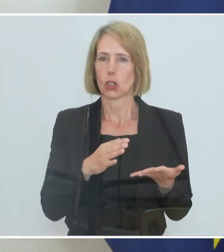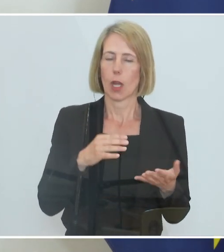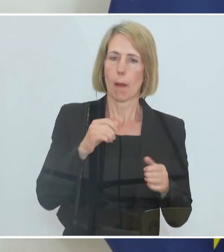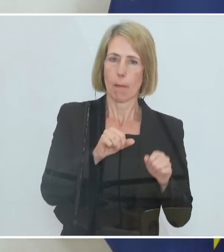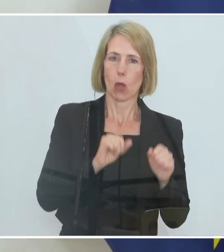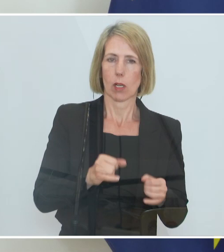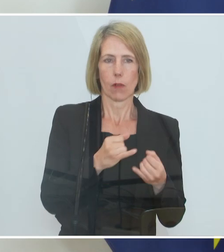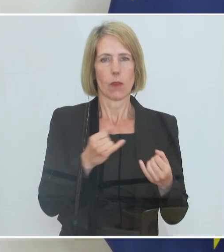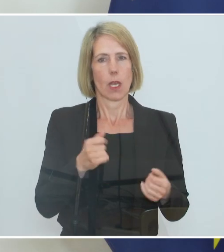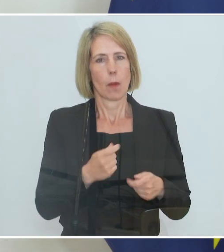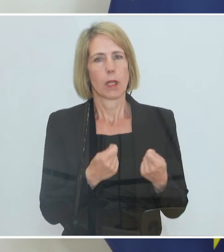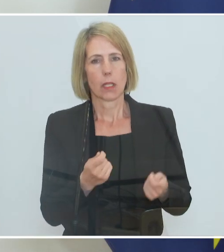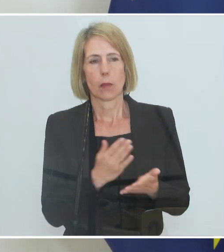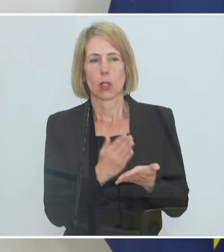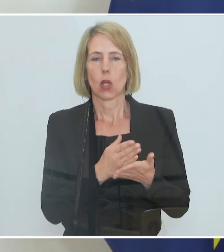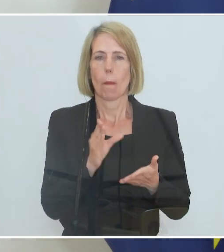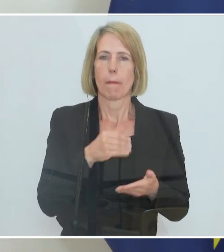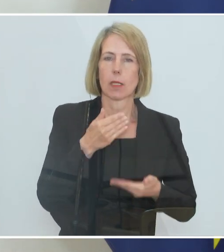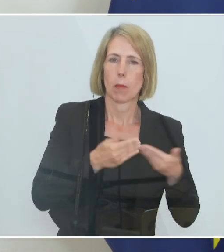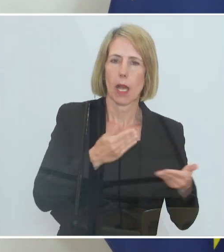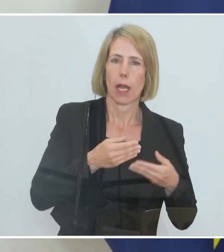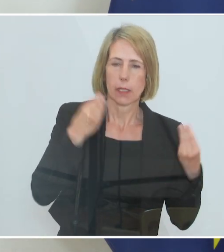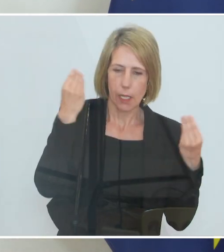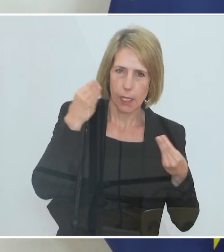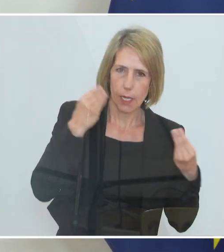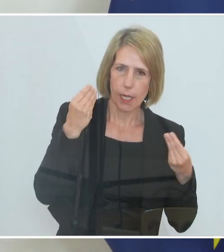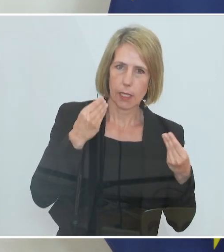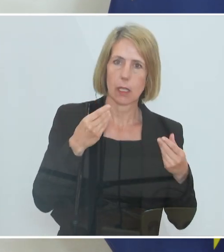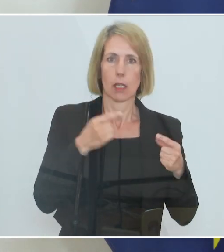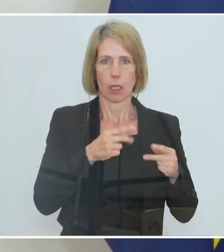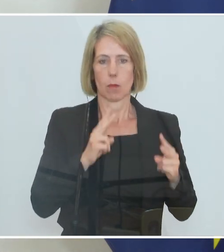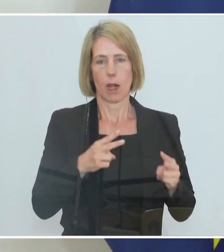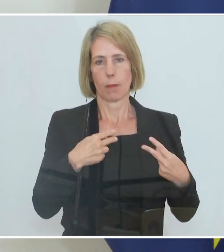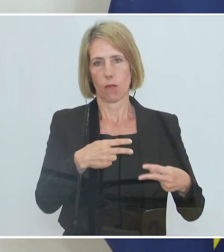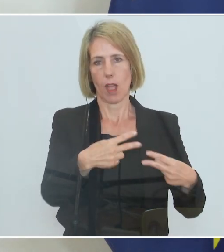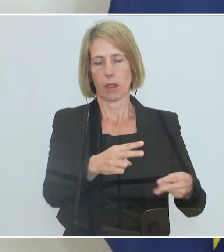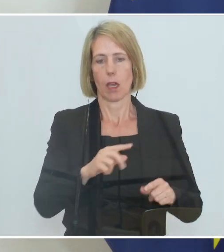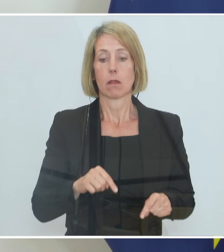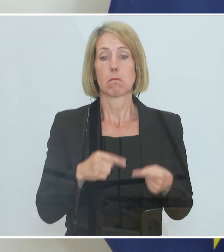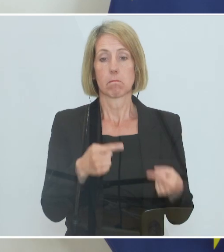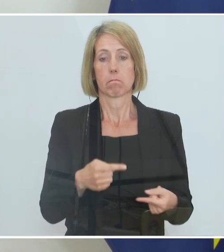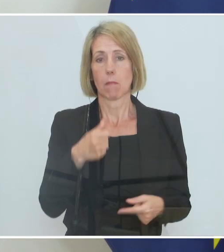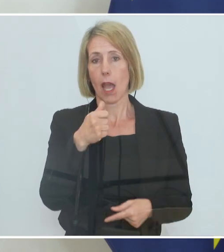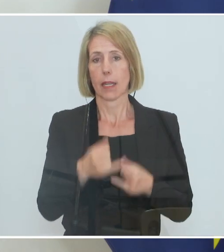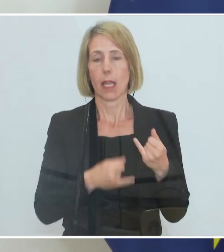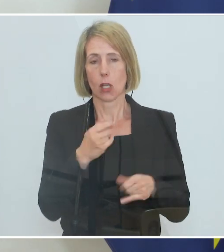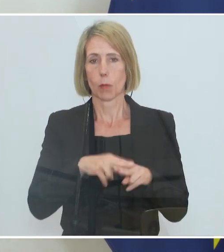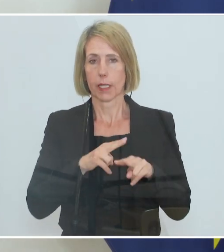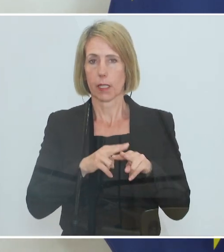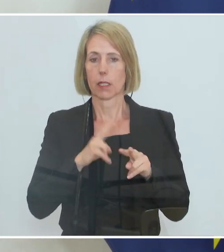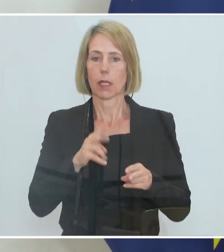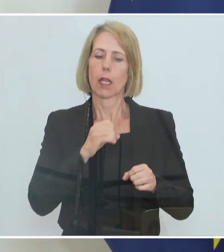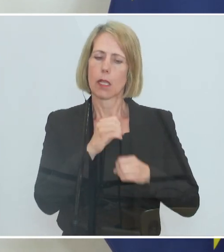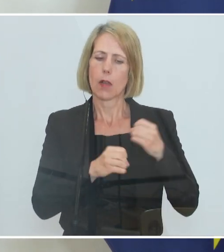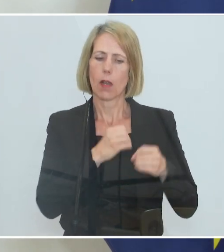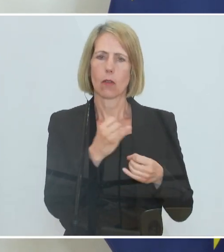erlernen konnten mit ihren Beraterinnen und Beratern, auch beibehalten lässt, um dann in einem Jahr anzusehen, gemeinsam zu evaluieren, wie hat sich